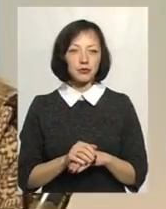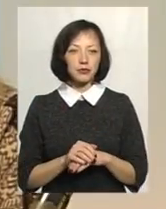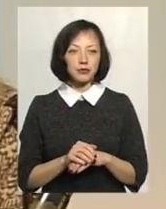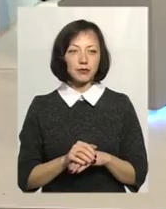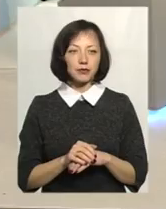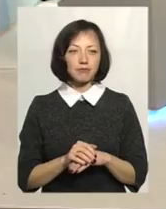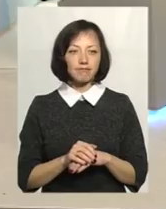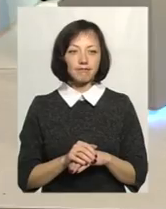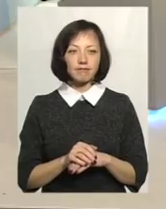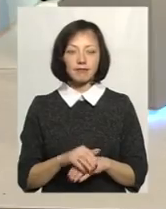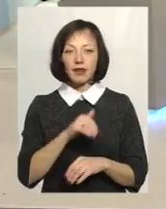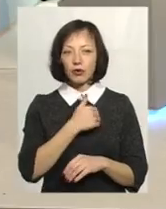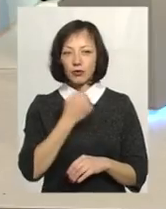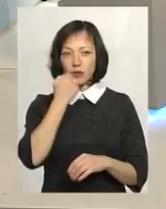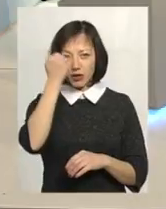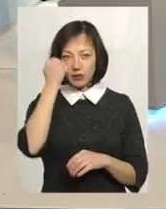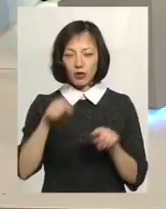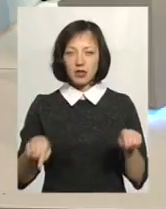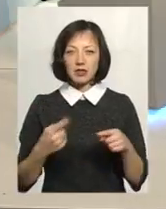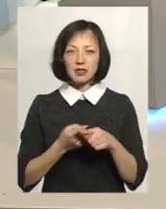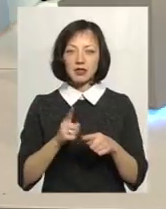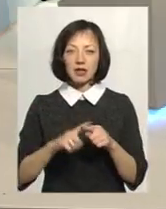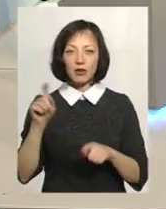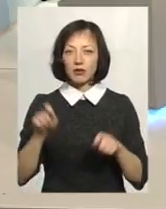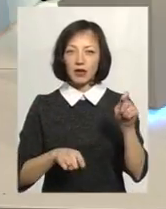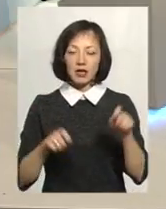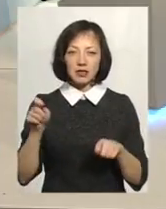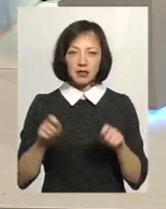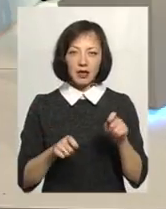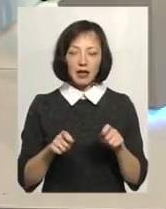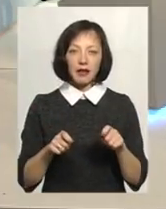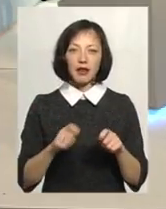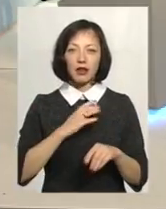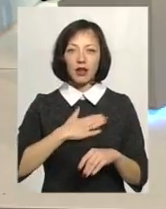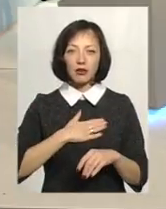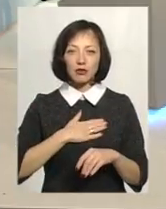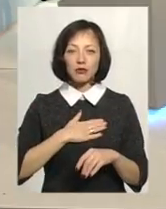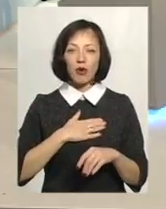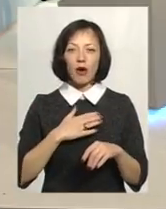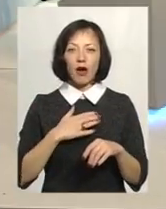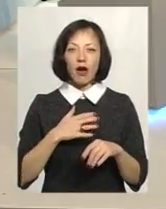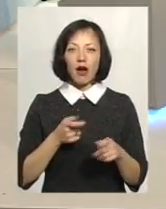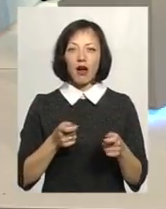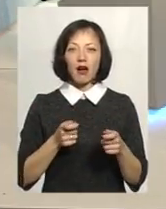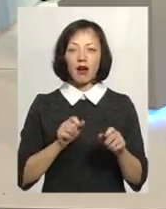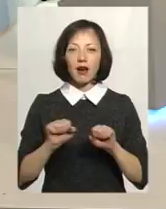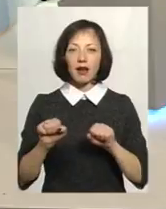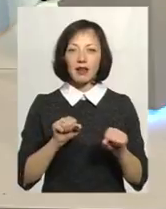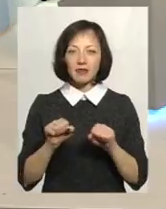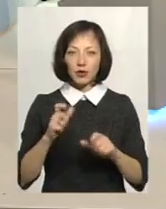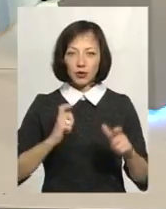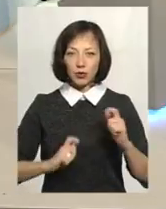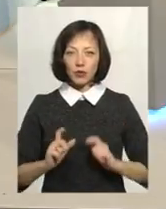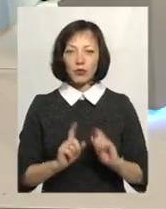Тому хочу подякувати організаторам цієї конференції, також нашому декану, яка допомогла нам